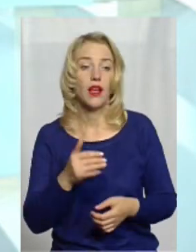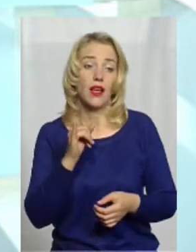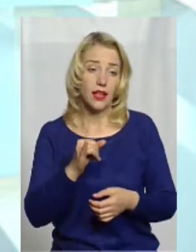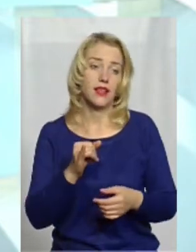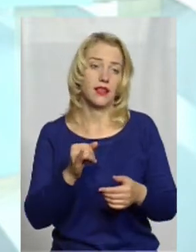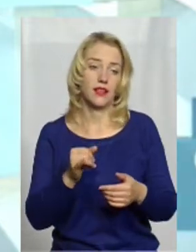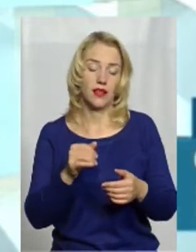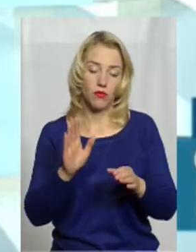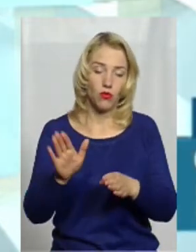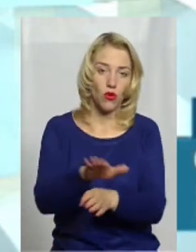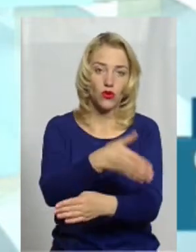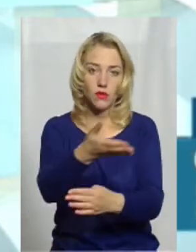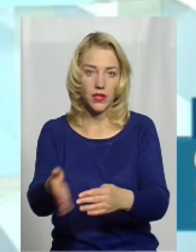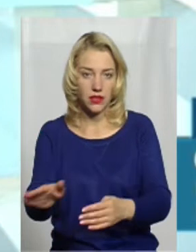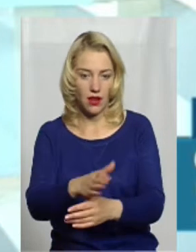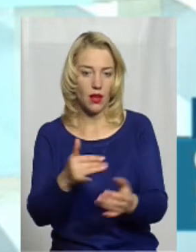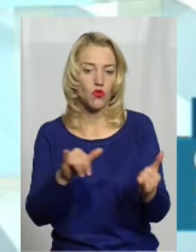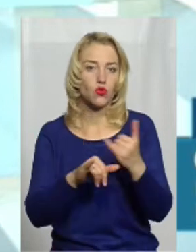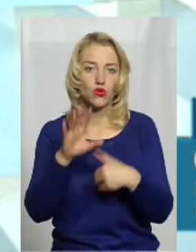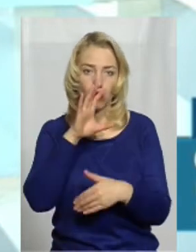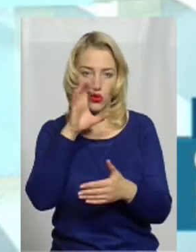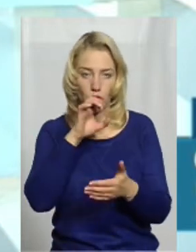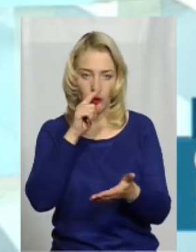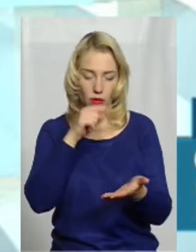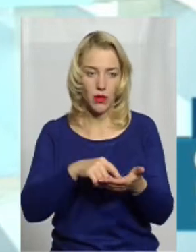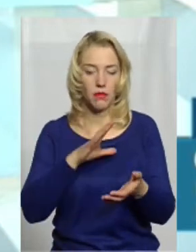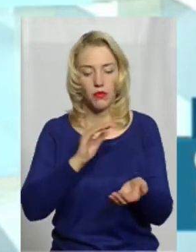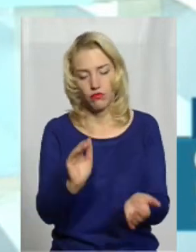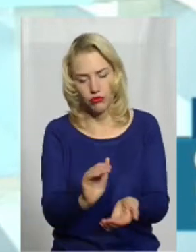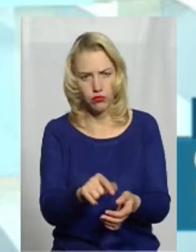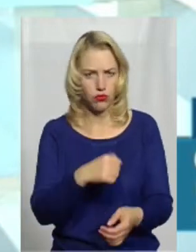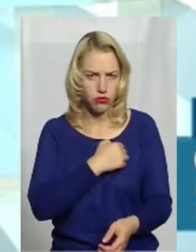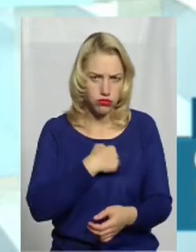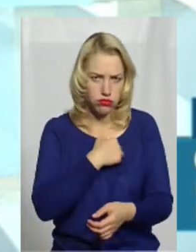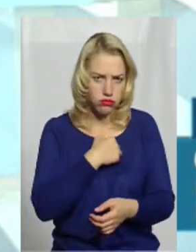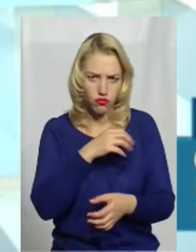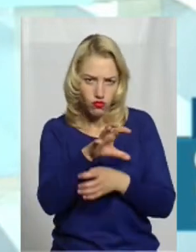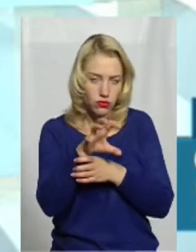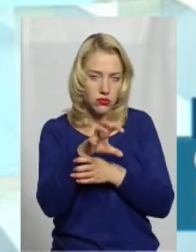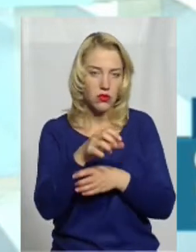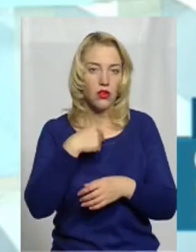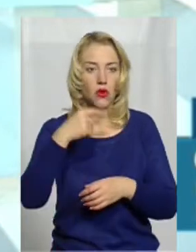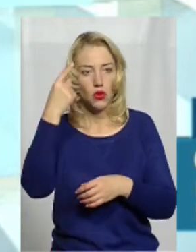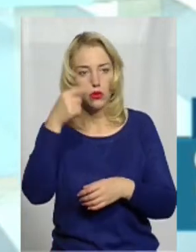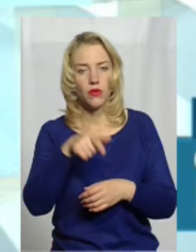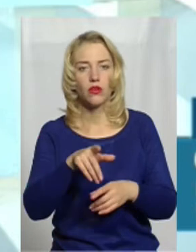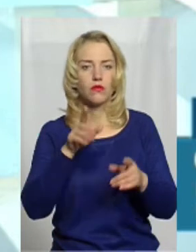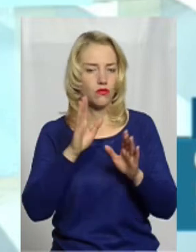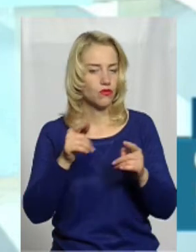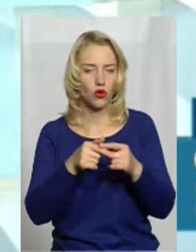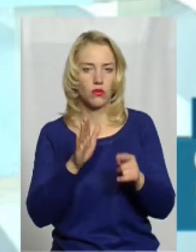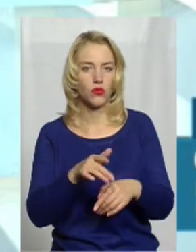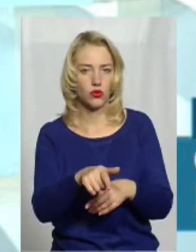собака куди піде. Буває так, що ми спочатку був маленький цуцик, досить агресивний. Ми думаємо, він піде в захисну службу.